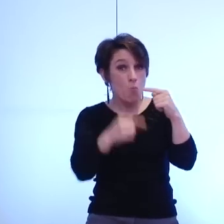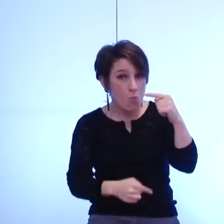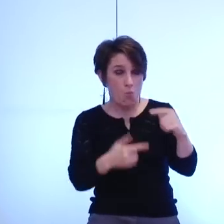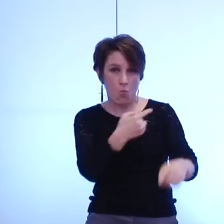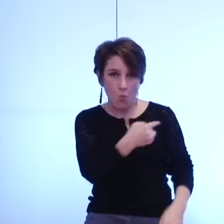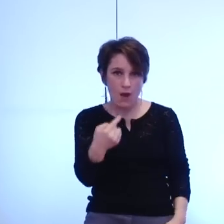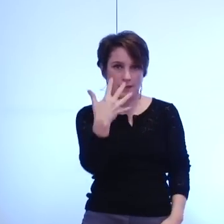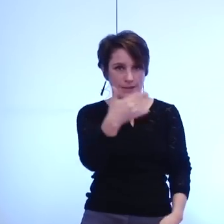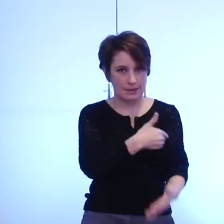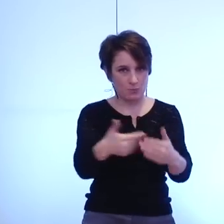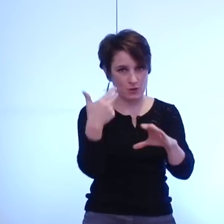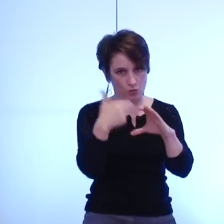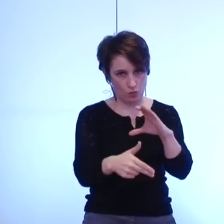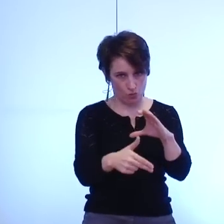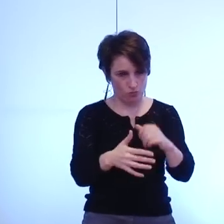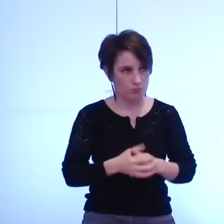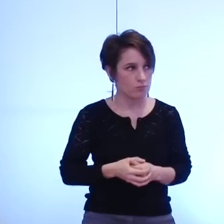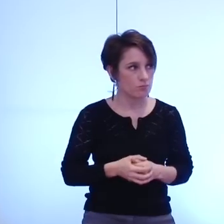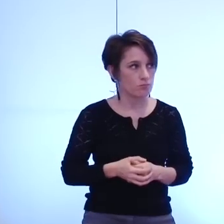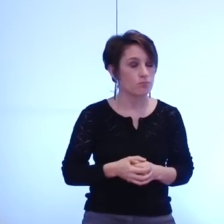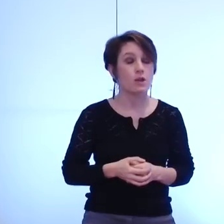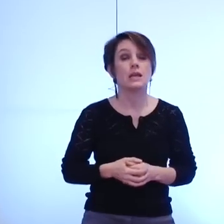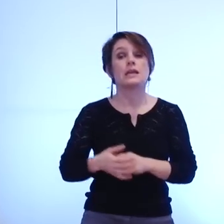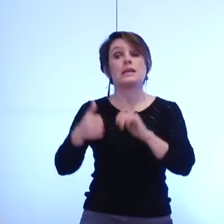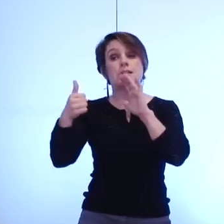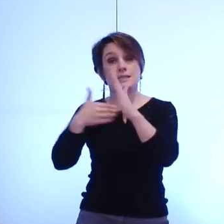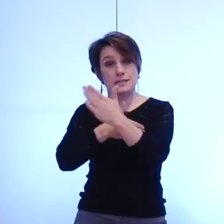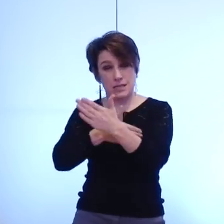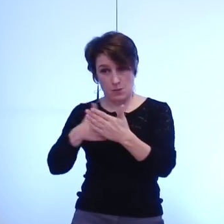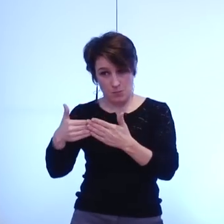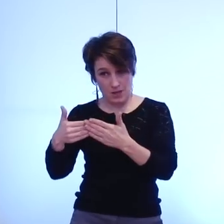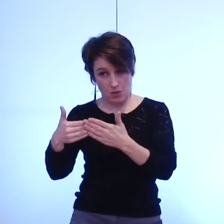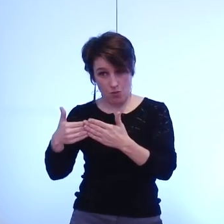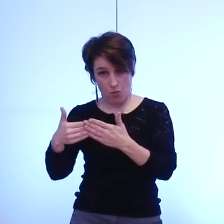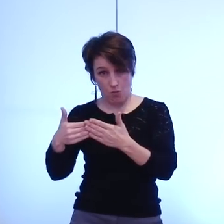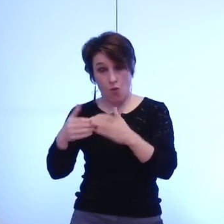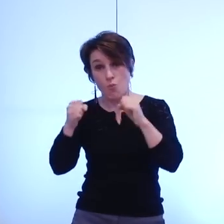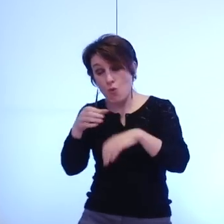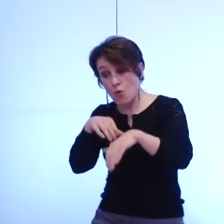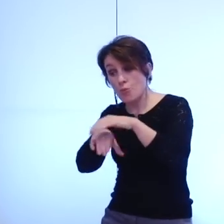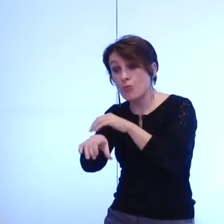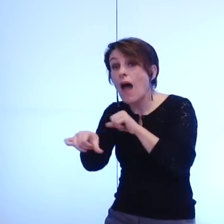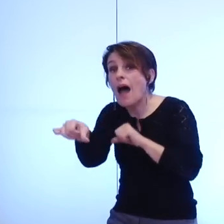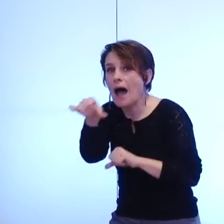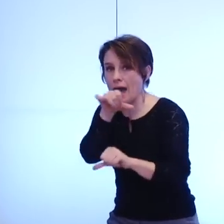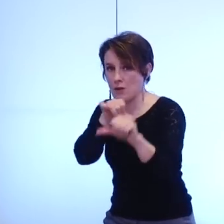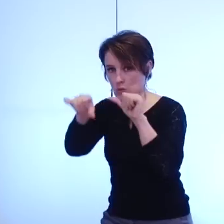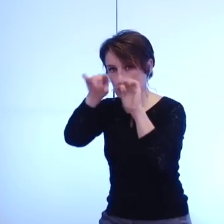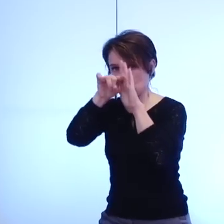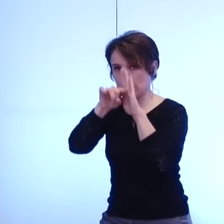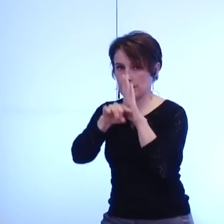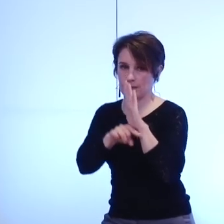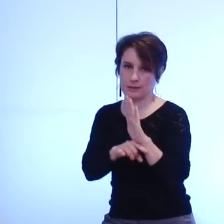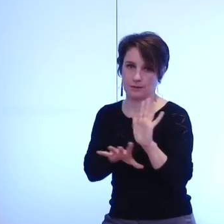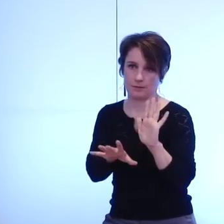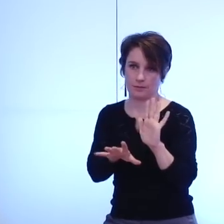a 6 autres qui sont sous condition dans la délibération du